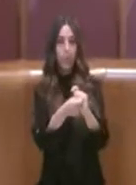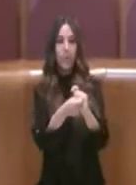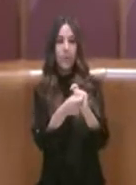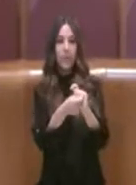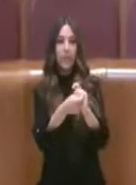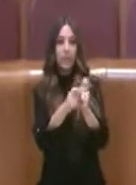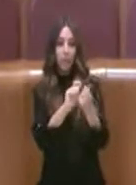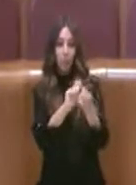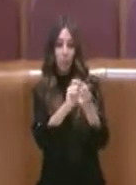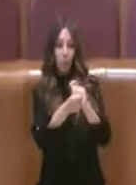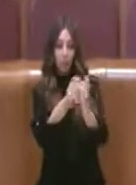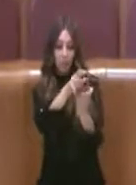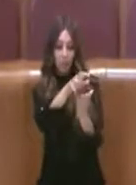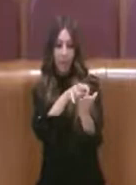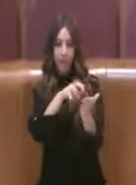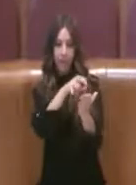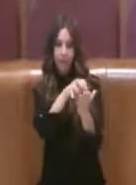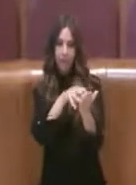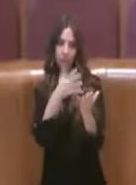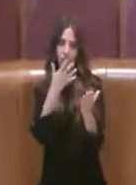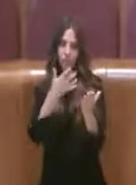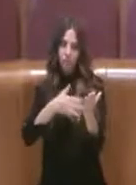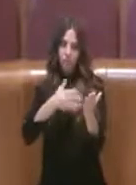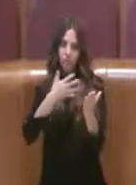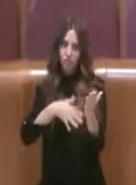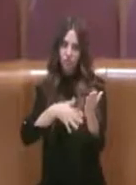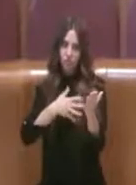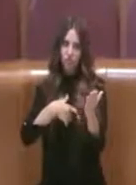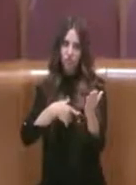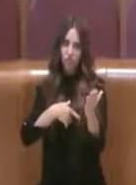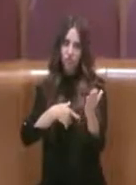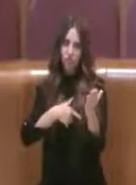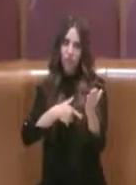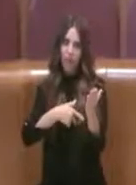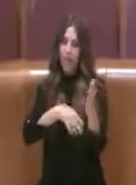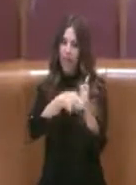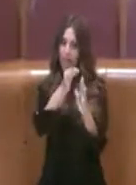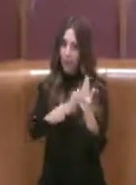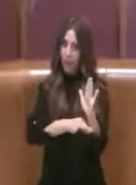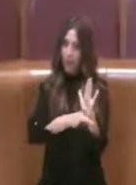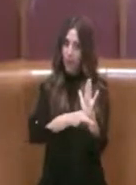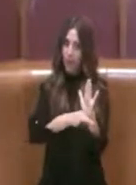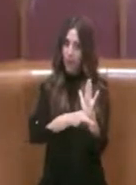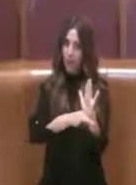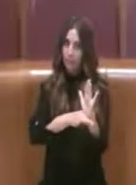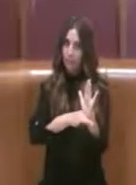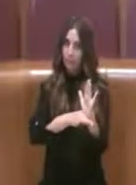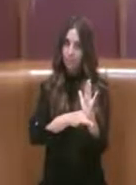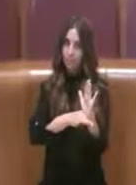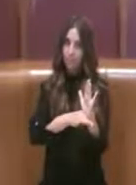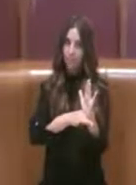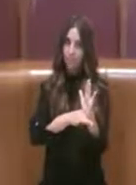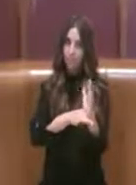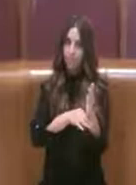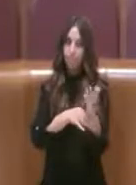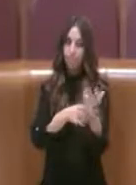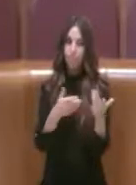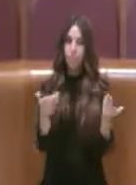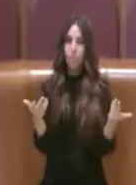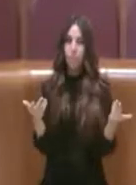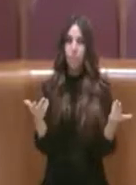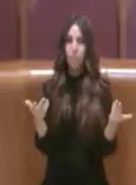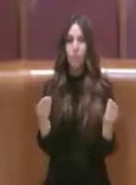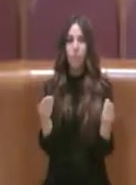fatti specie già regolate, già disciplinate e magari anche